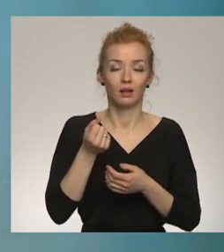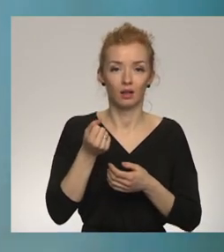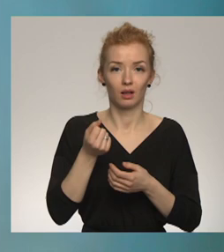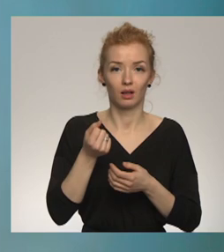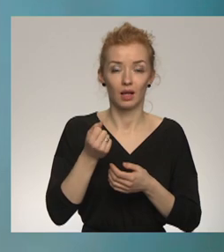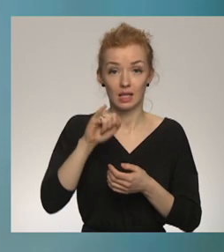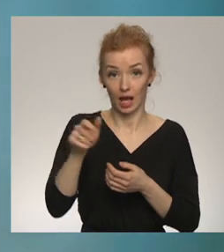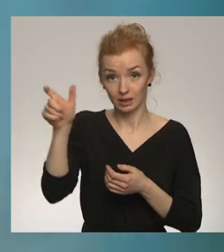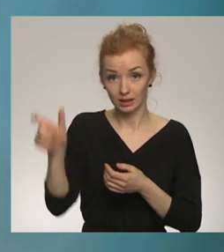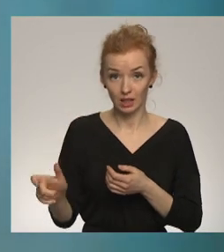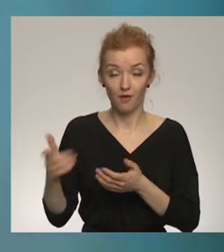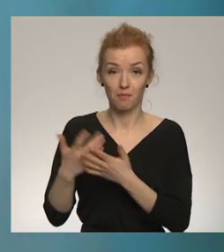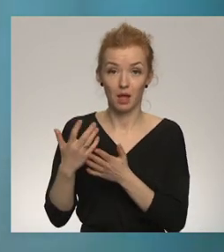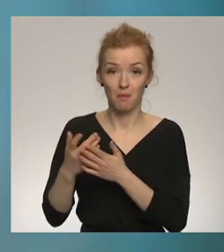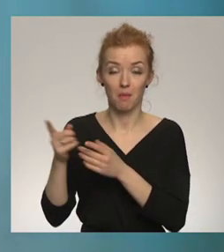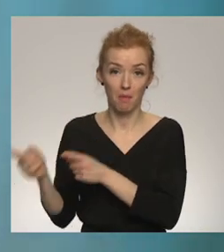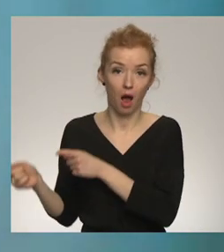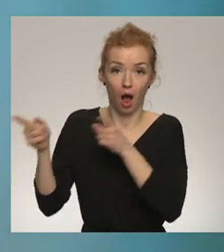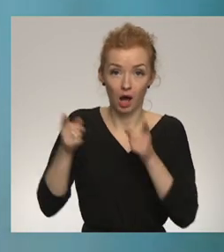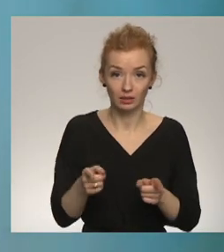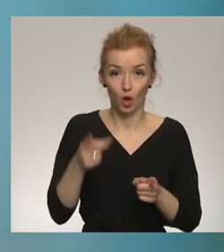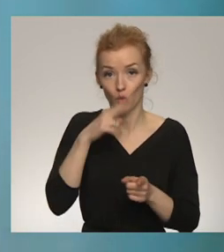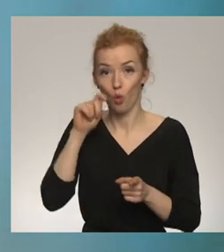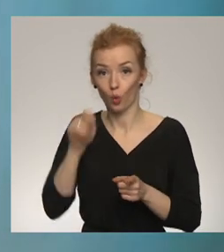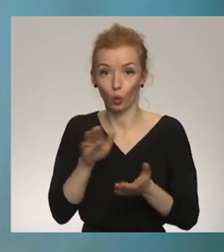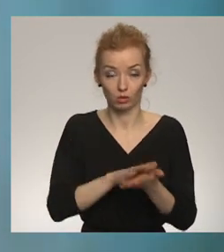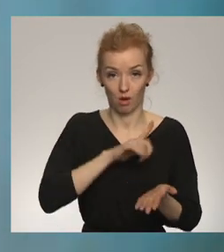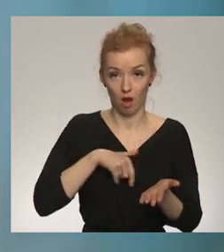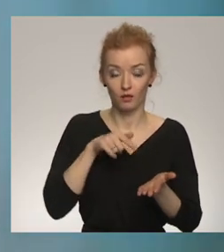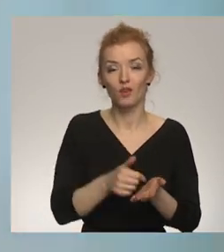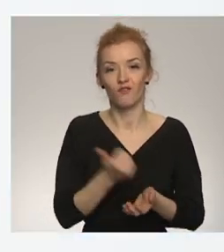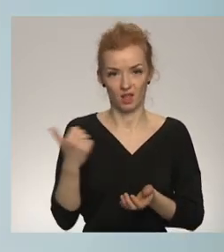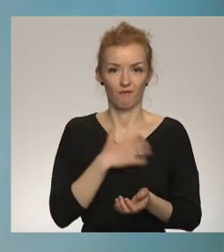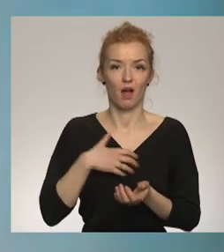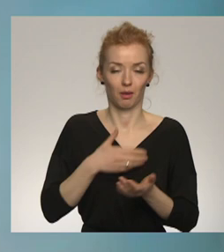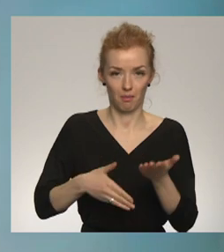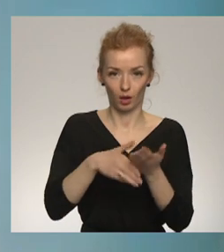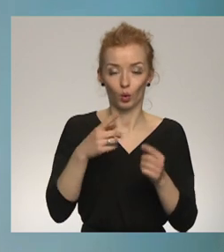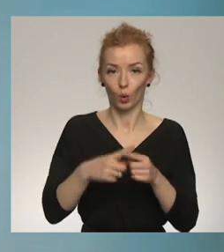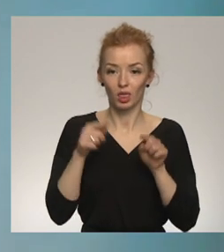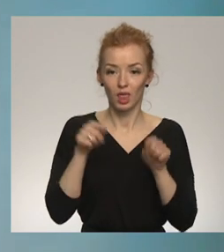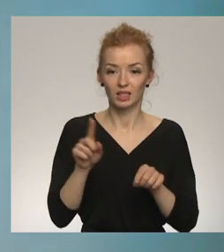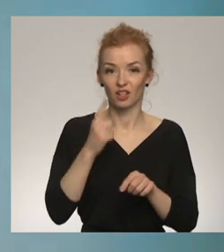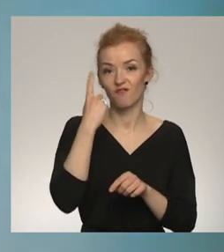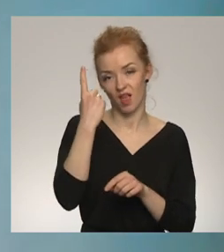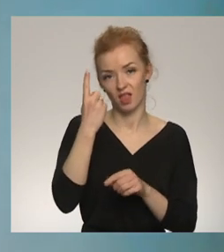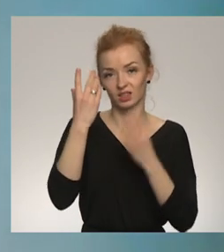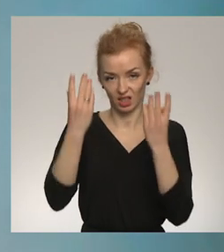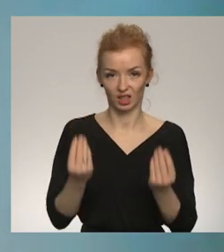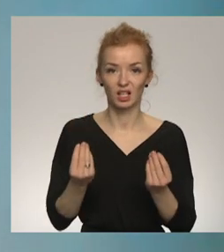cilvēki pārsēlēsies no kardarvības zonām uz Latviju, tad viņiem noteikti vajadzēs palīdzību. Es varu teikt, ka tas ir viens dienas